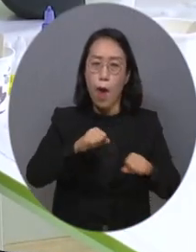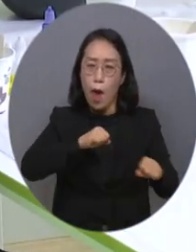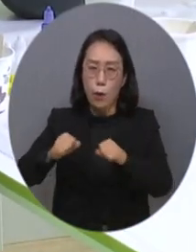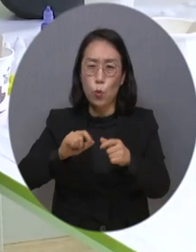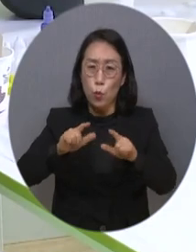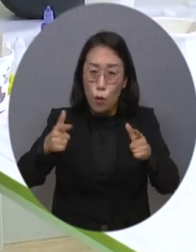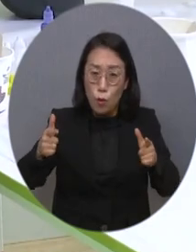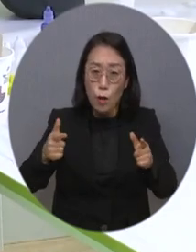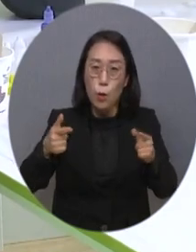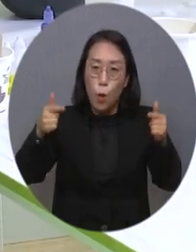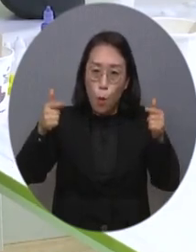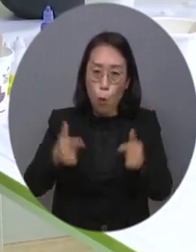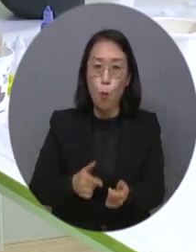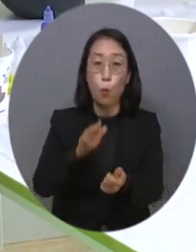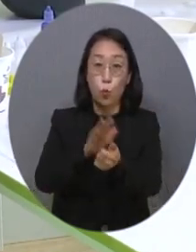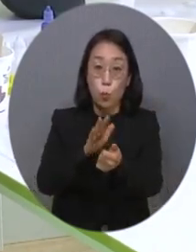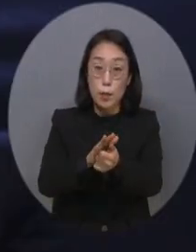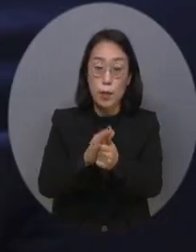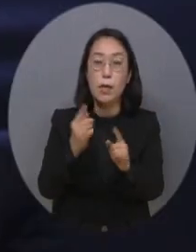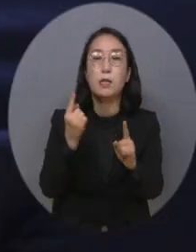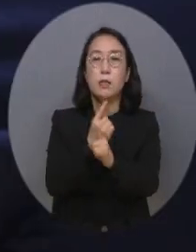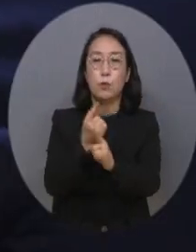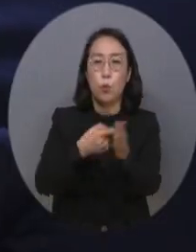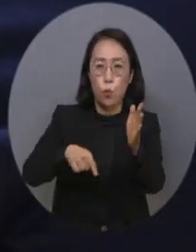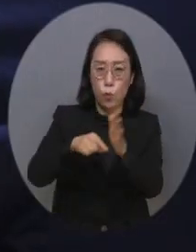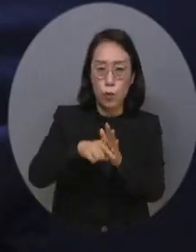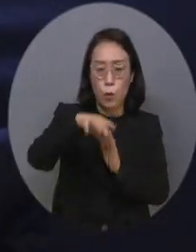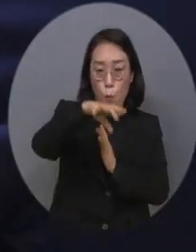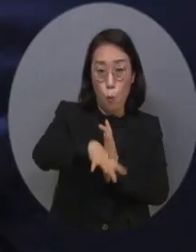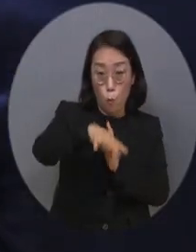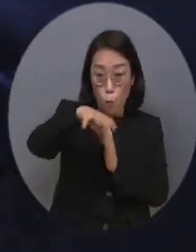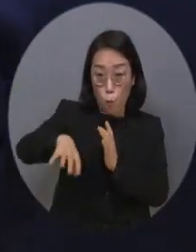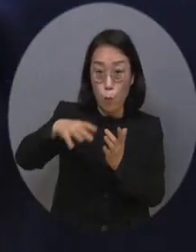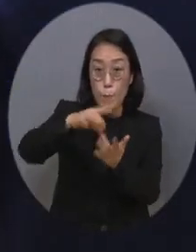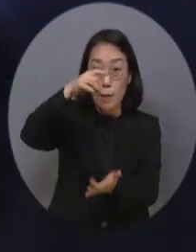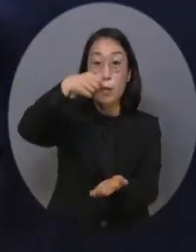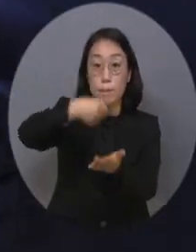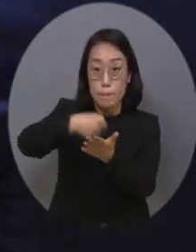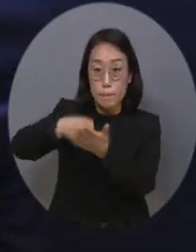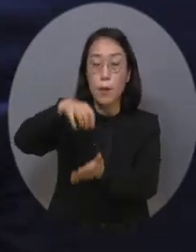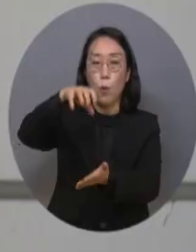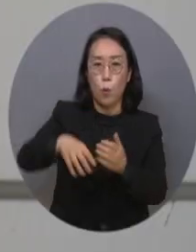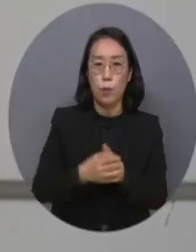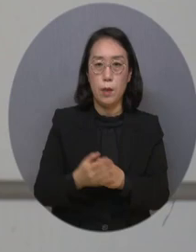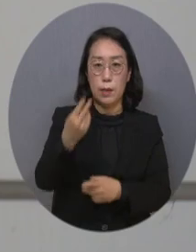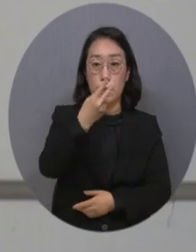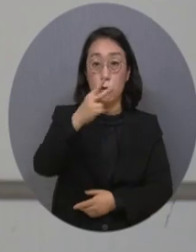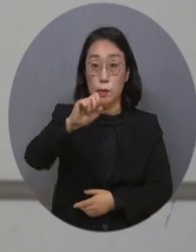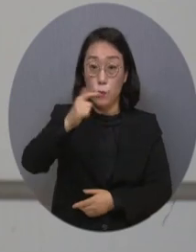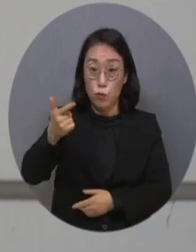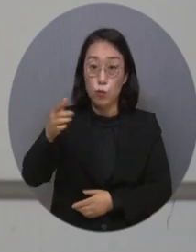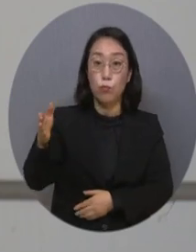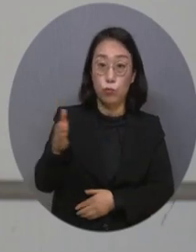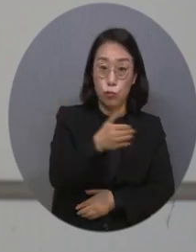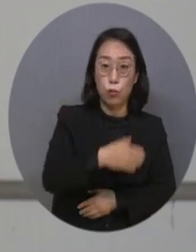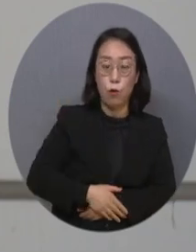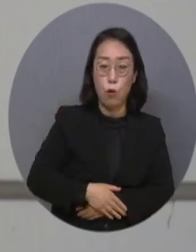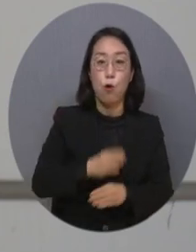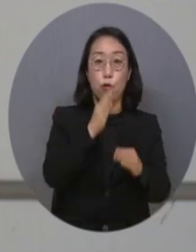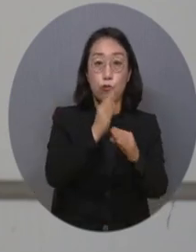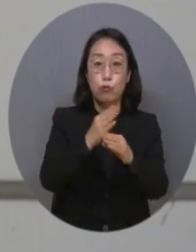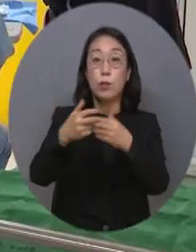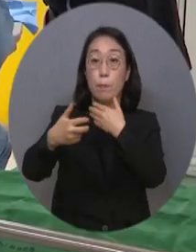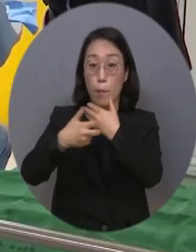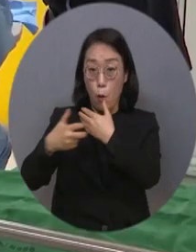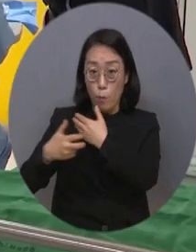치료하기 위해 보건복지부가 지정하는 의료기관입니다. 지난 2016년부터 보건복지부는 거점병원을